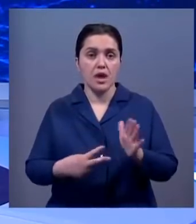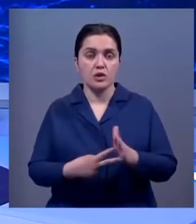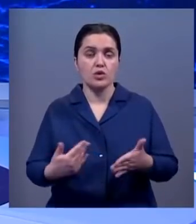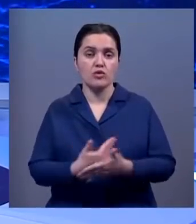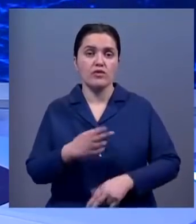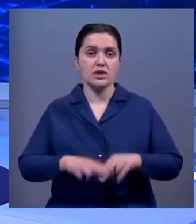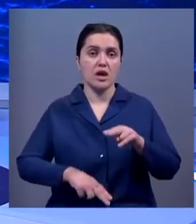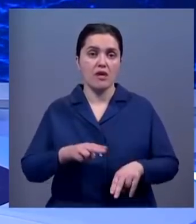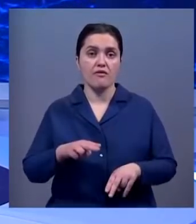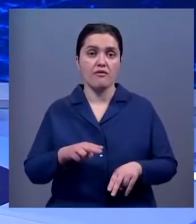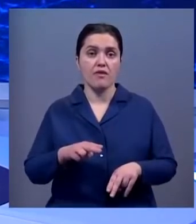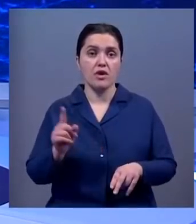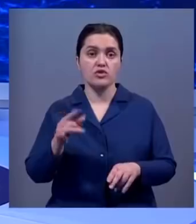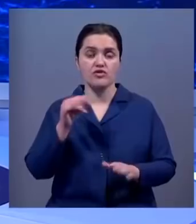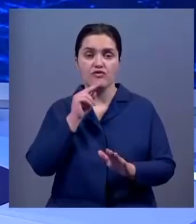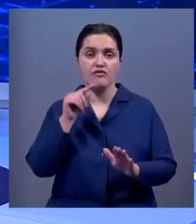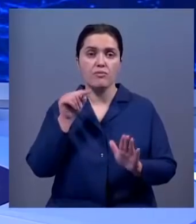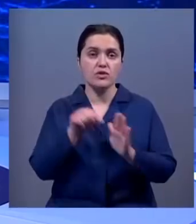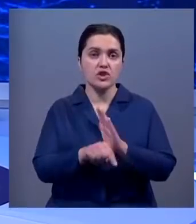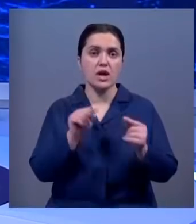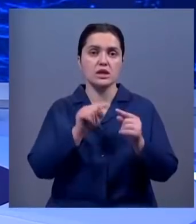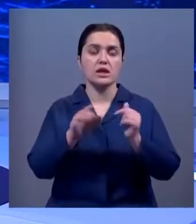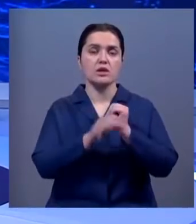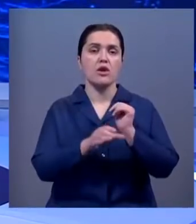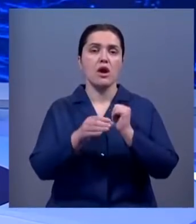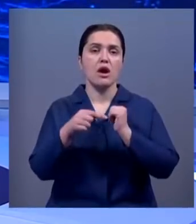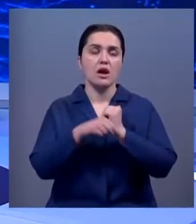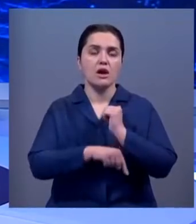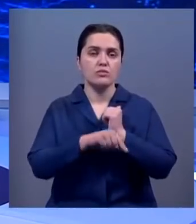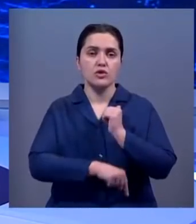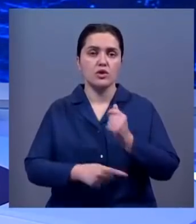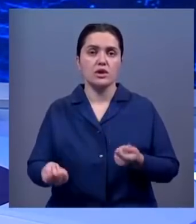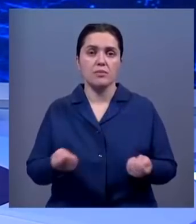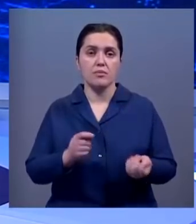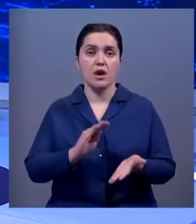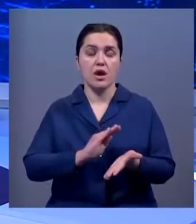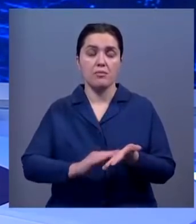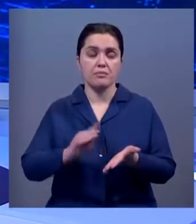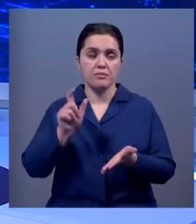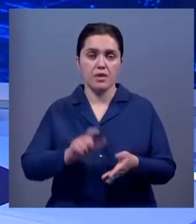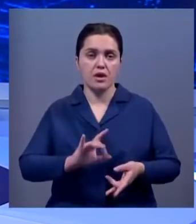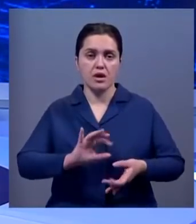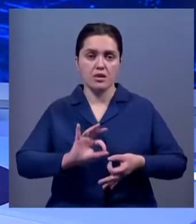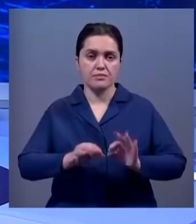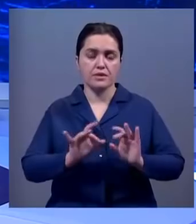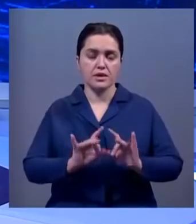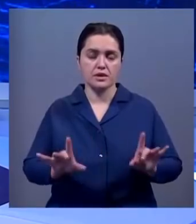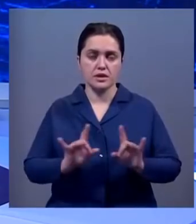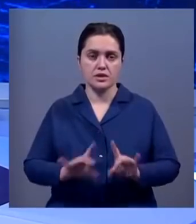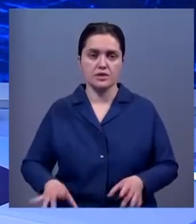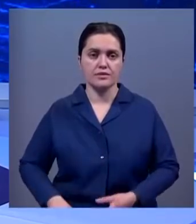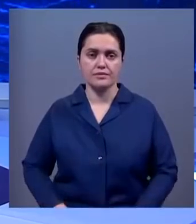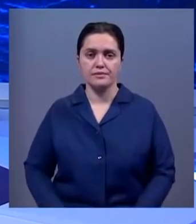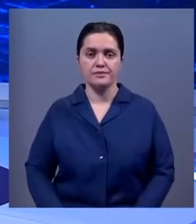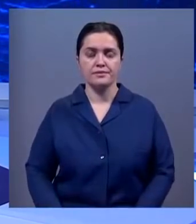нового строительства? В дело пришлось вмешаться антикоррупционному департаменту. С подробностями об этом Анастасия Валикжанина.